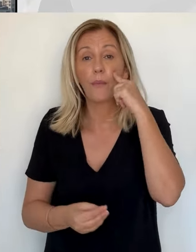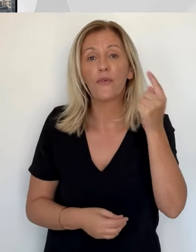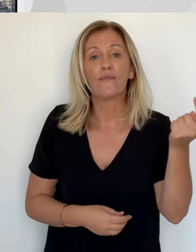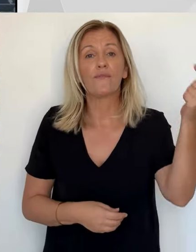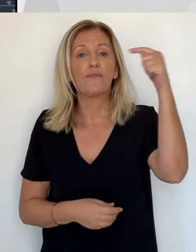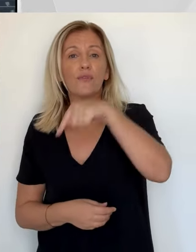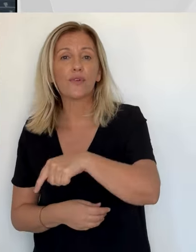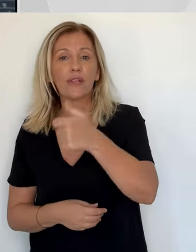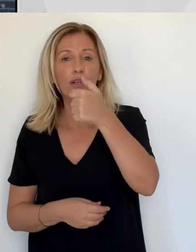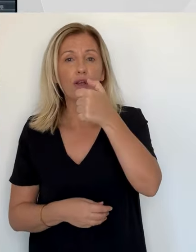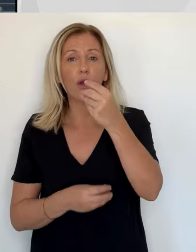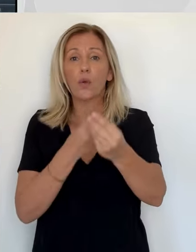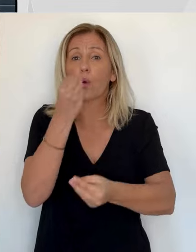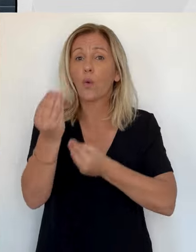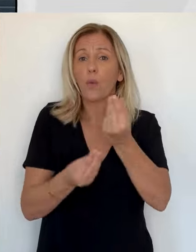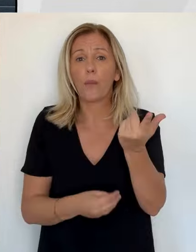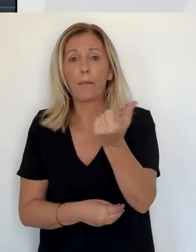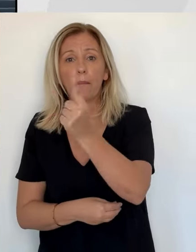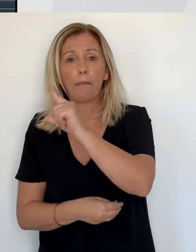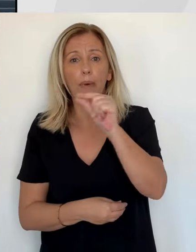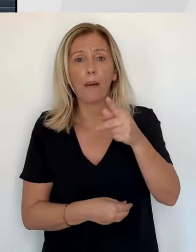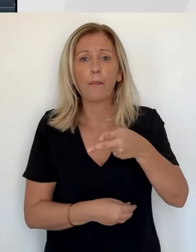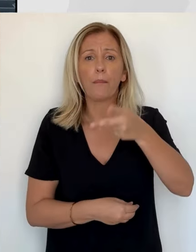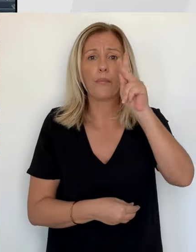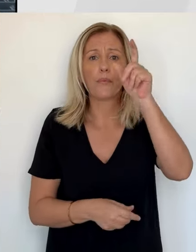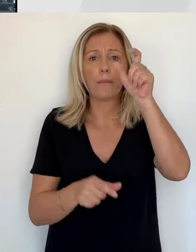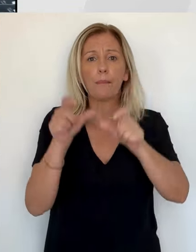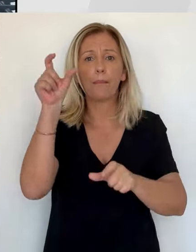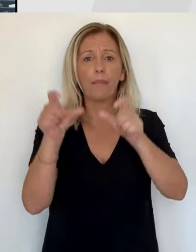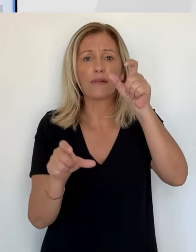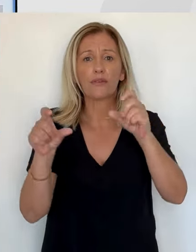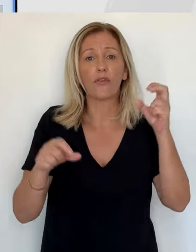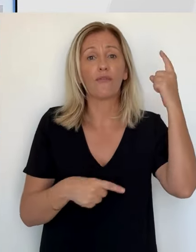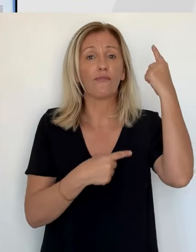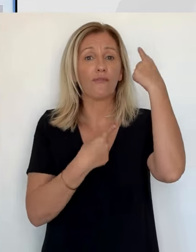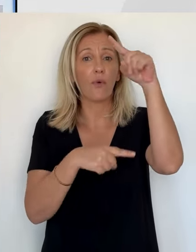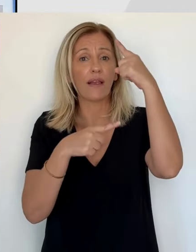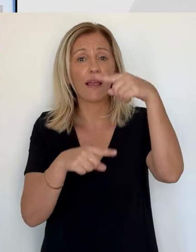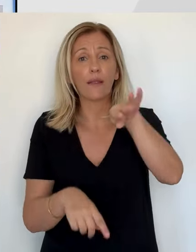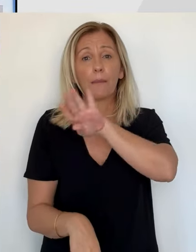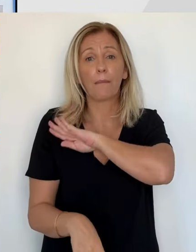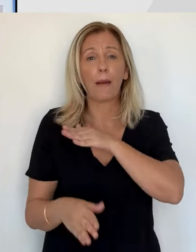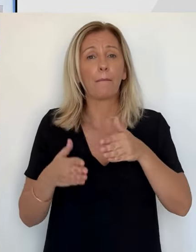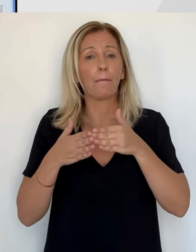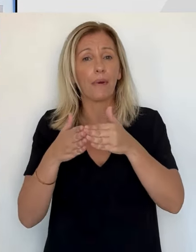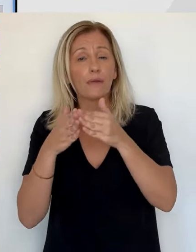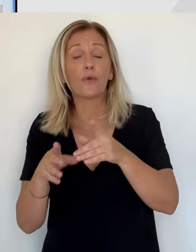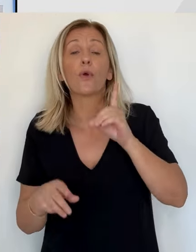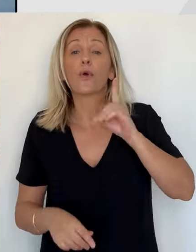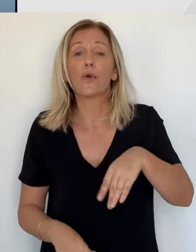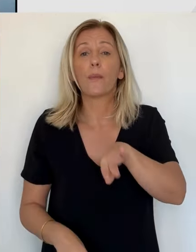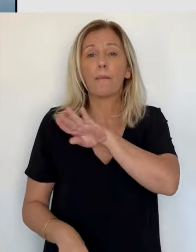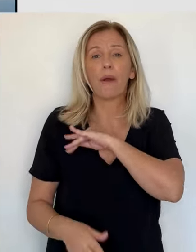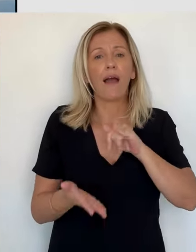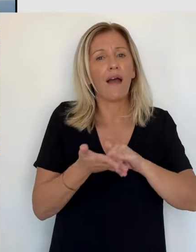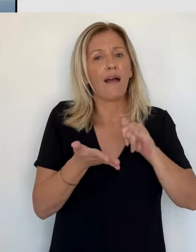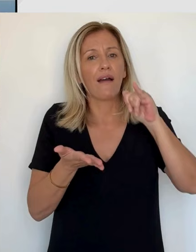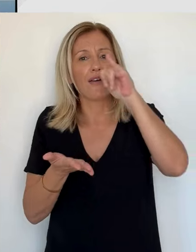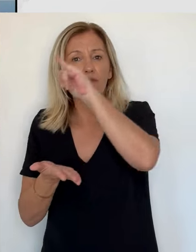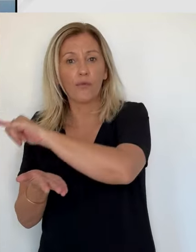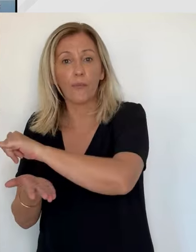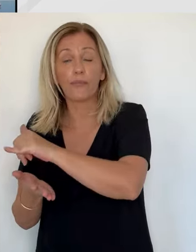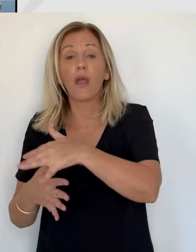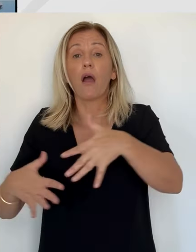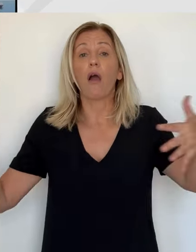transport maritime accueille légèrement plus de passagers que le transport aérien. Les ports principaux tirent leur épingle du jeu et ont subi une hausse